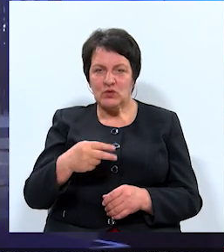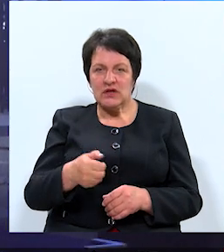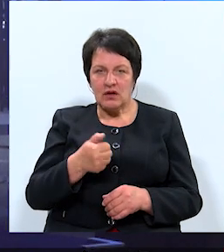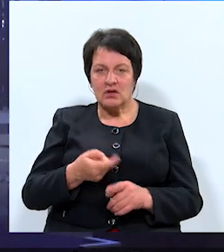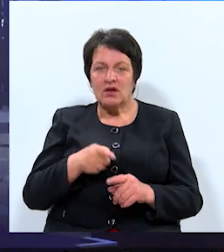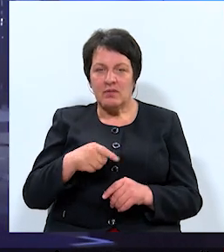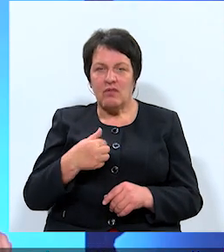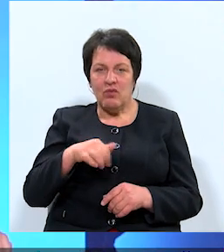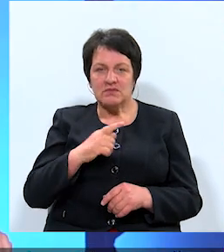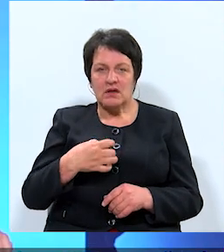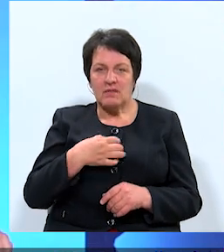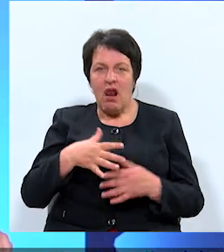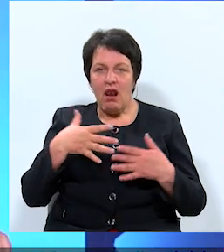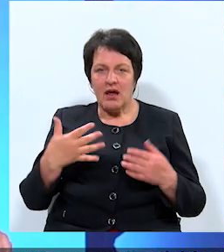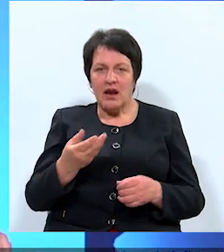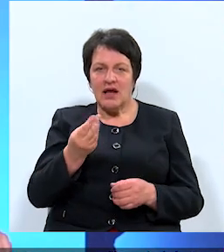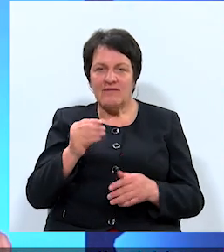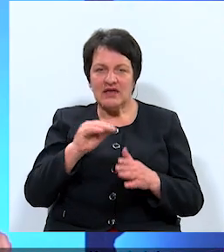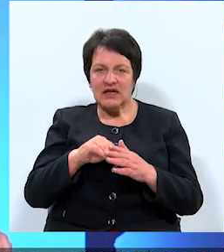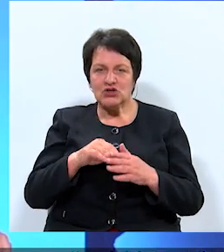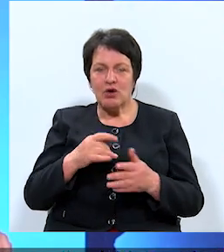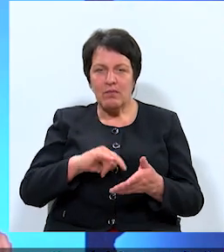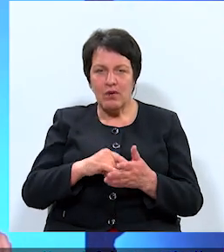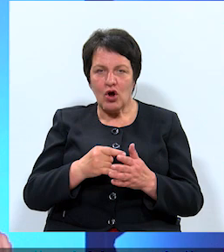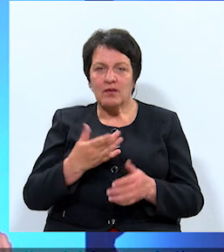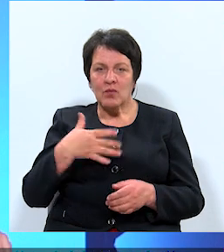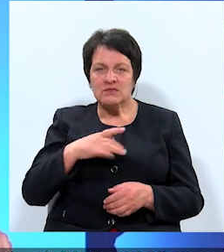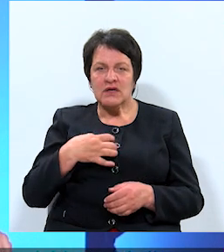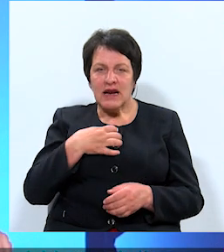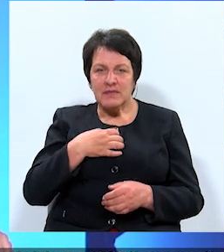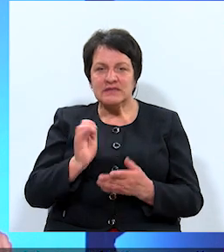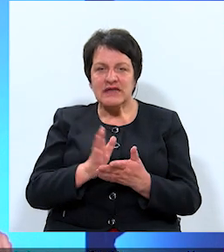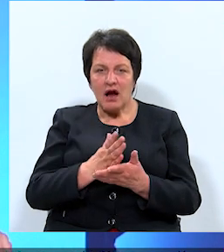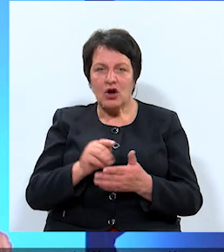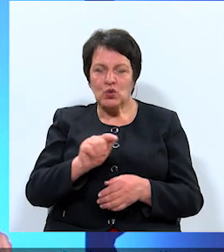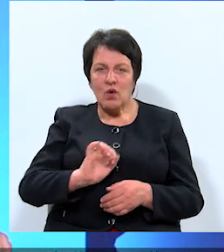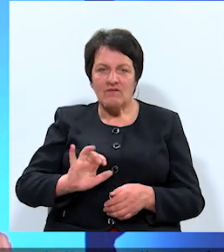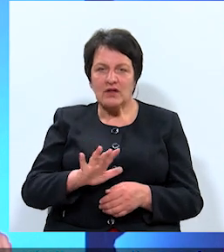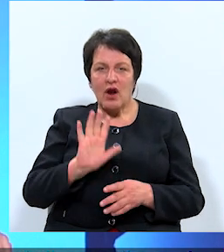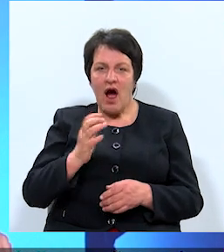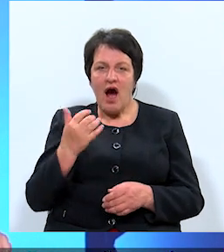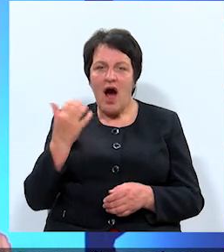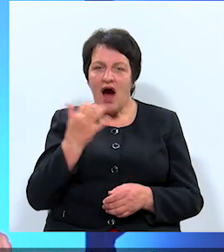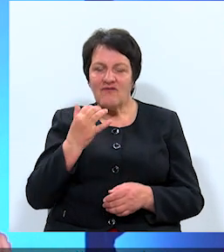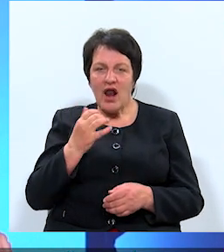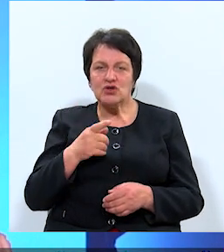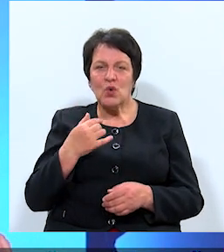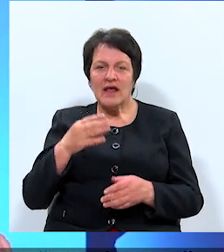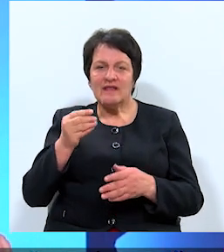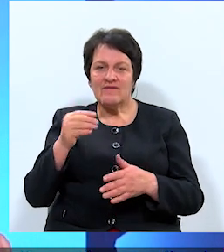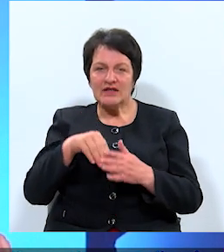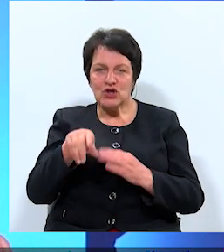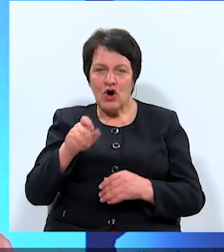Tāpēc mums ir nepieciešami lieli investīciju projekti, mums ir nepieciešami sakārtot to vidu priekš tā, lai varētu ārvalstu investoru nākt iekšā.